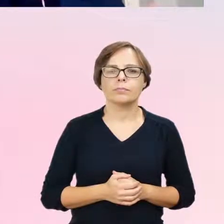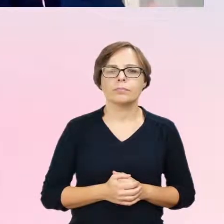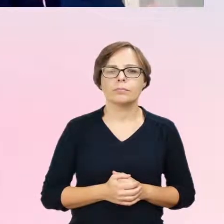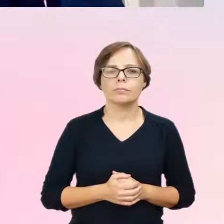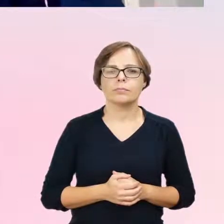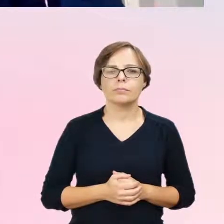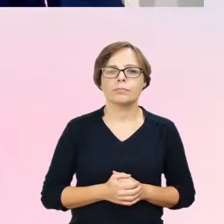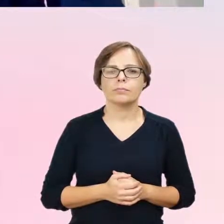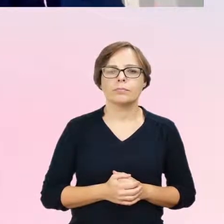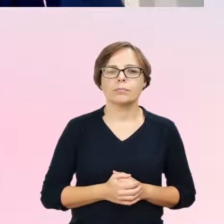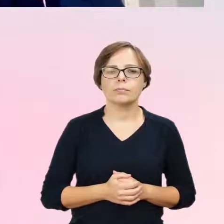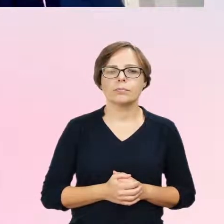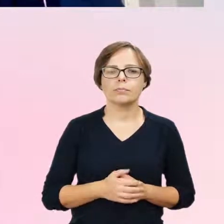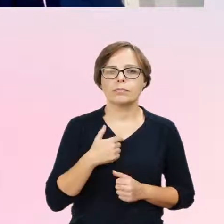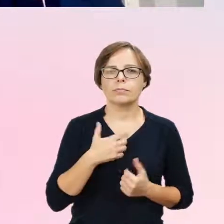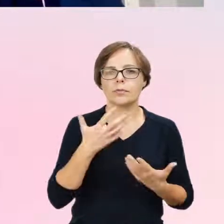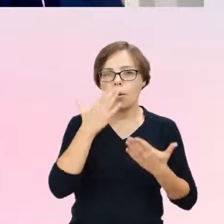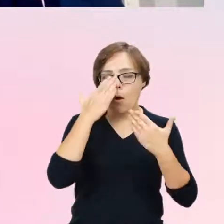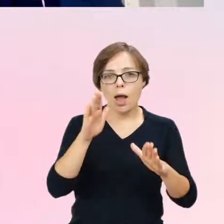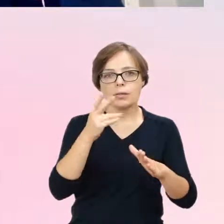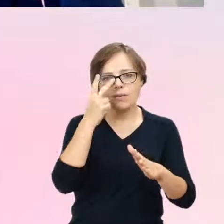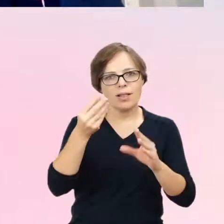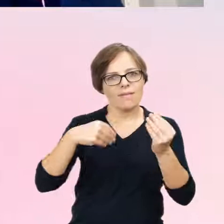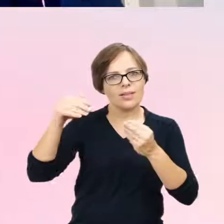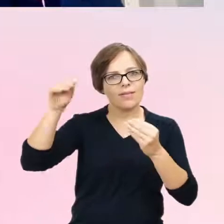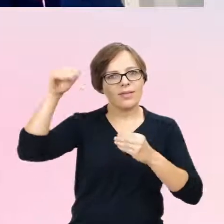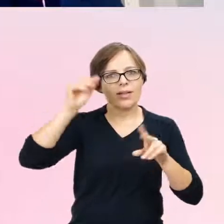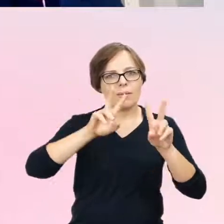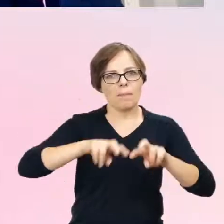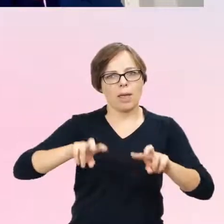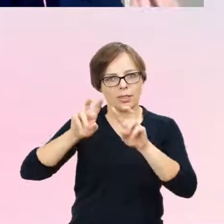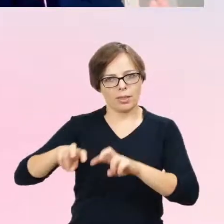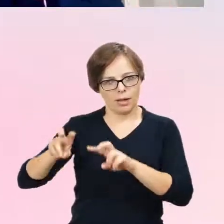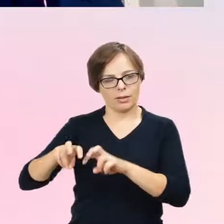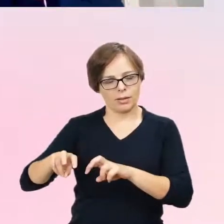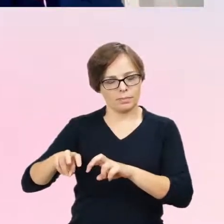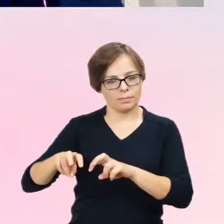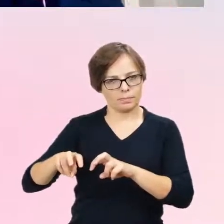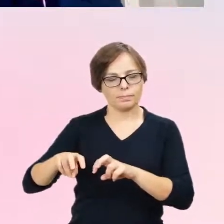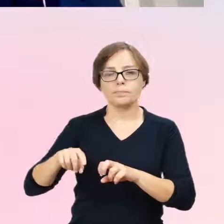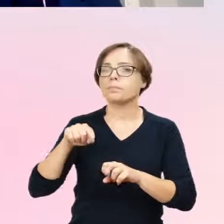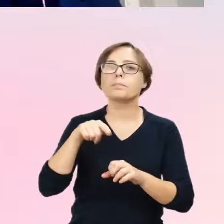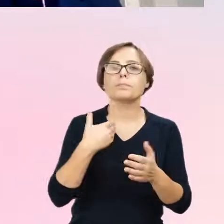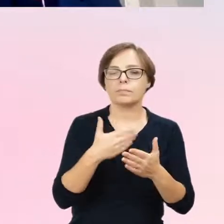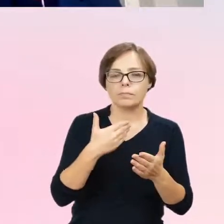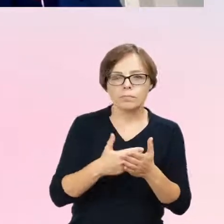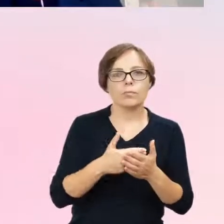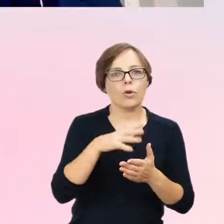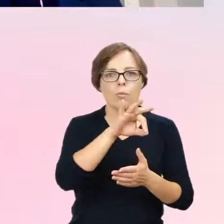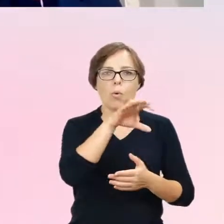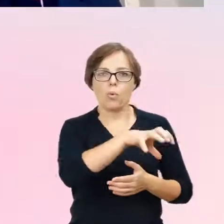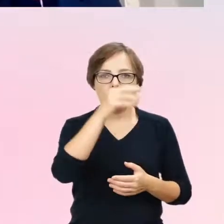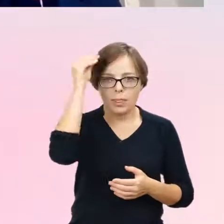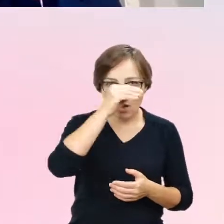ten lawinowy wysyp badań, tak, związany z tym, że naukowcy i specjaliści